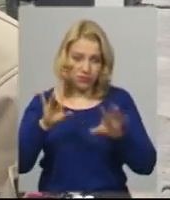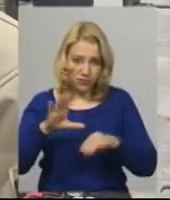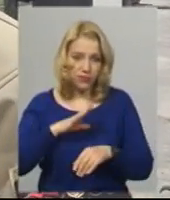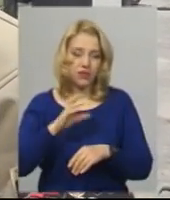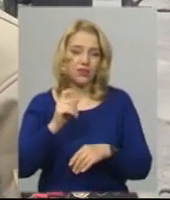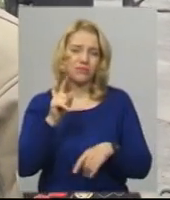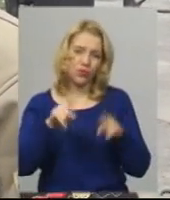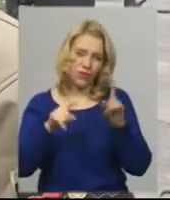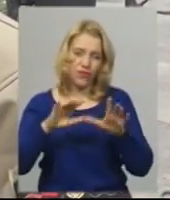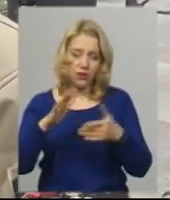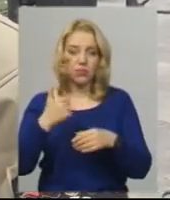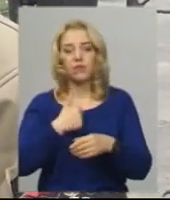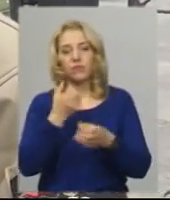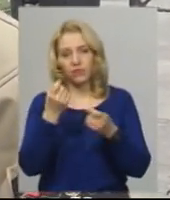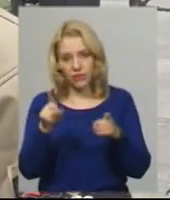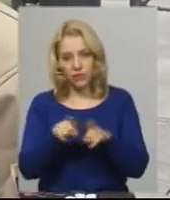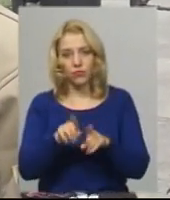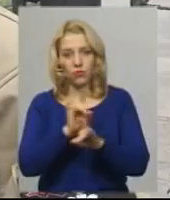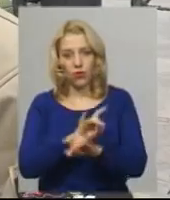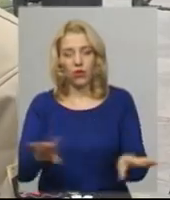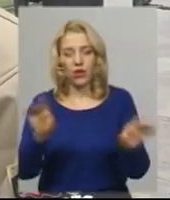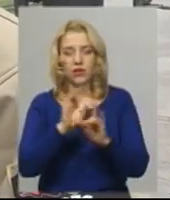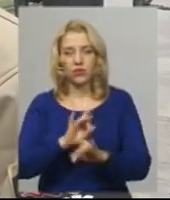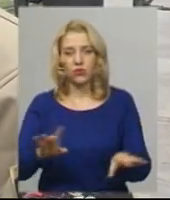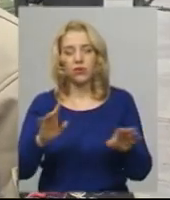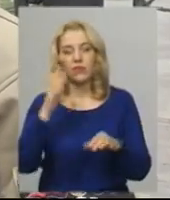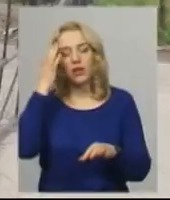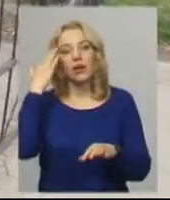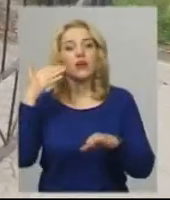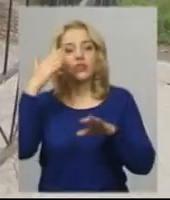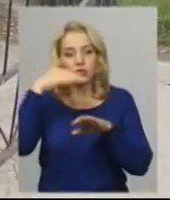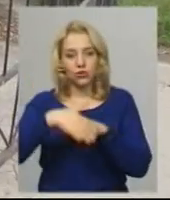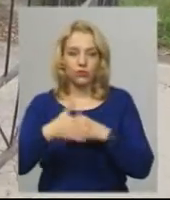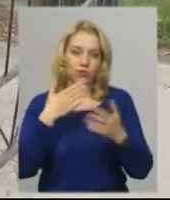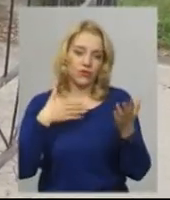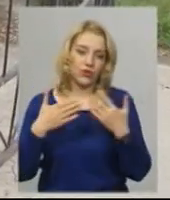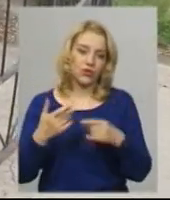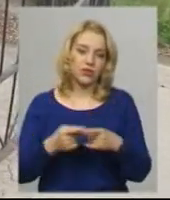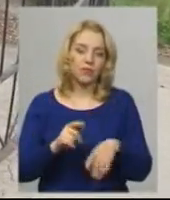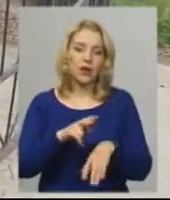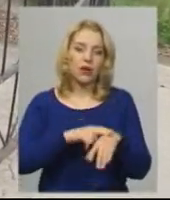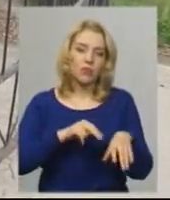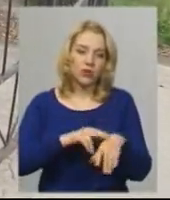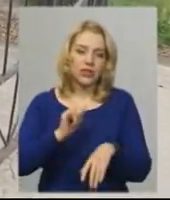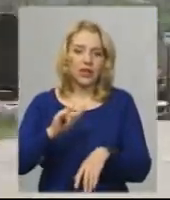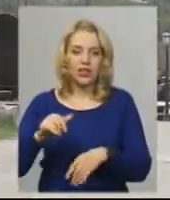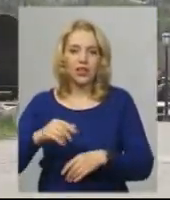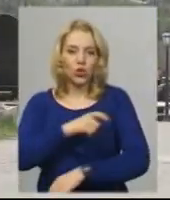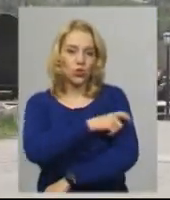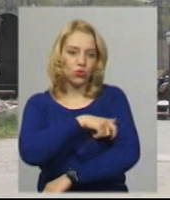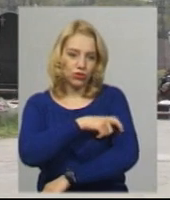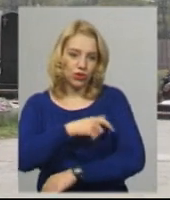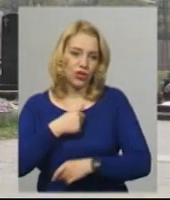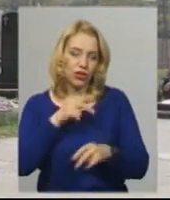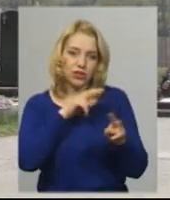випадки ми їм пояснюємо і з розумінням ставляться. Правоохоронці та муніципальна дружина слідкують, аби